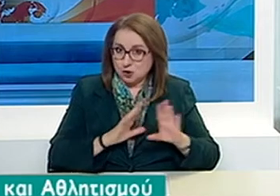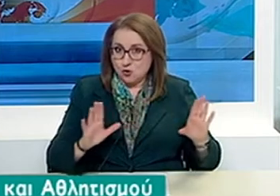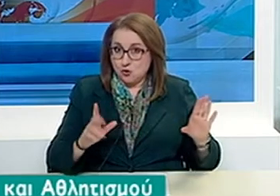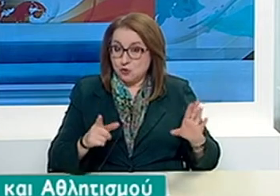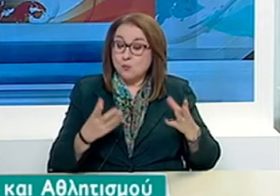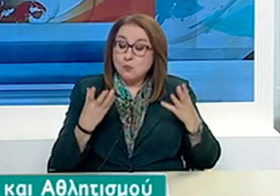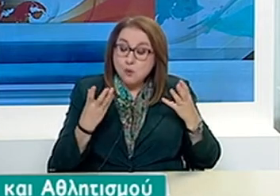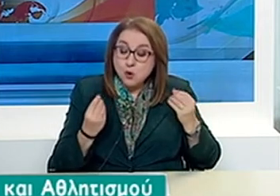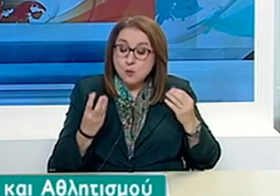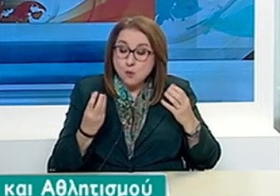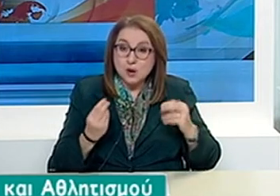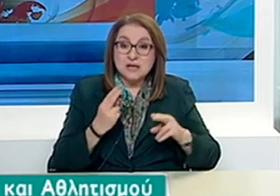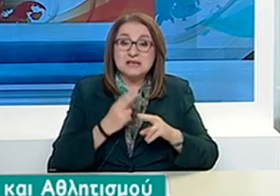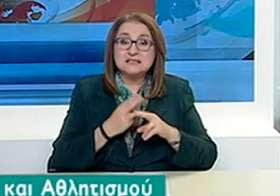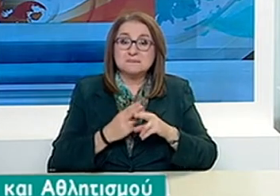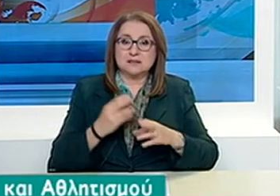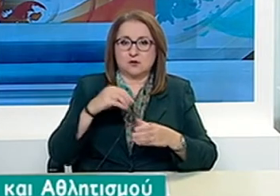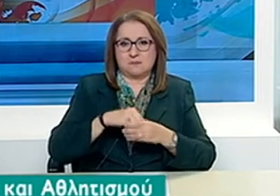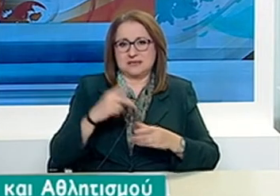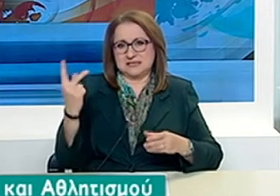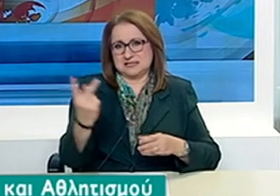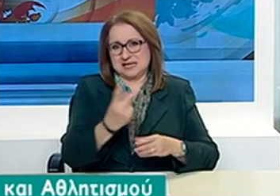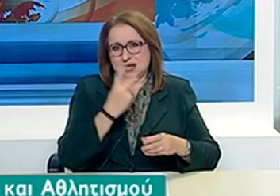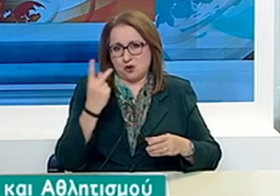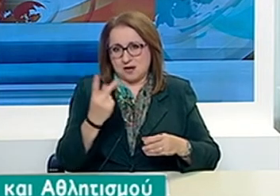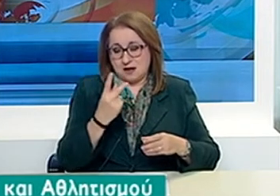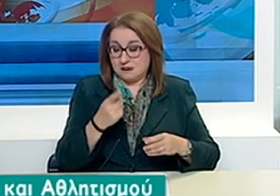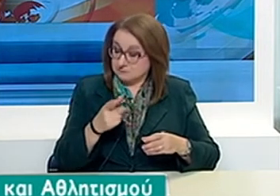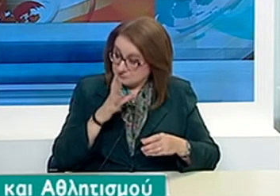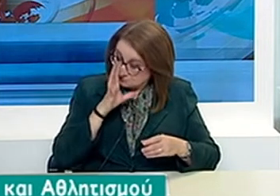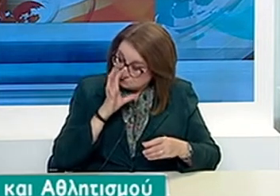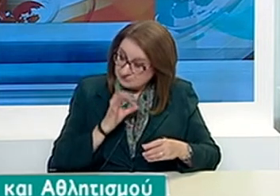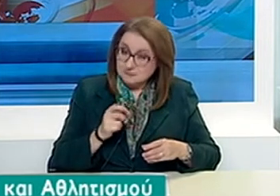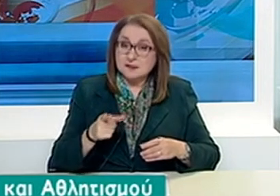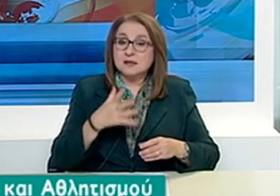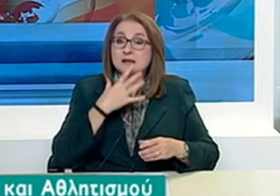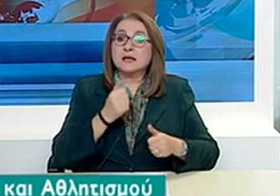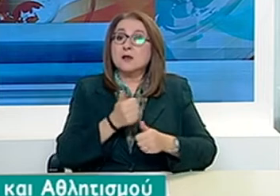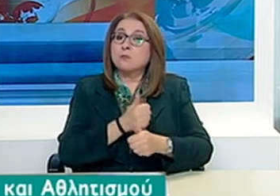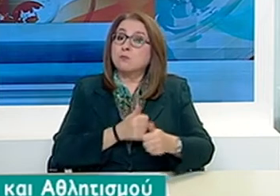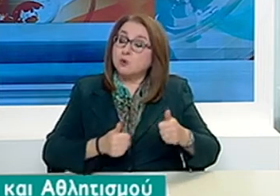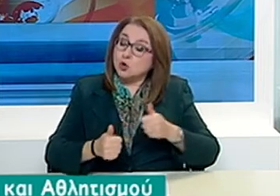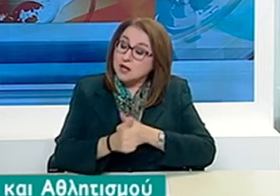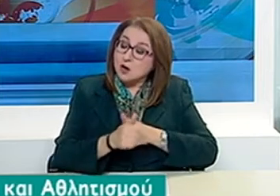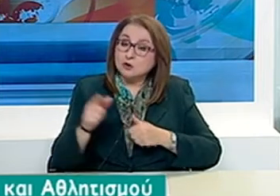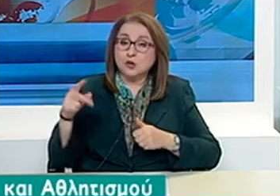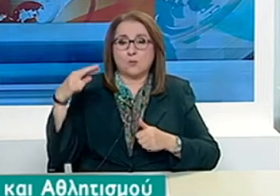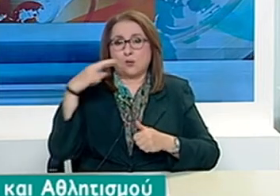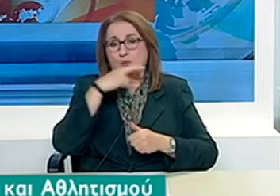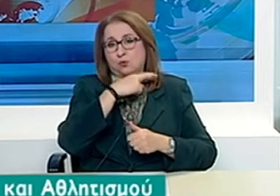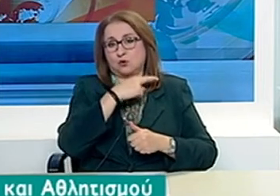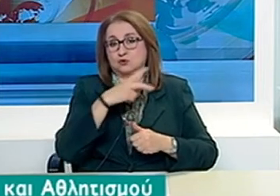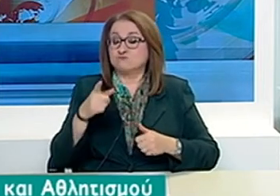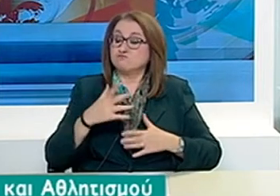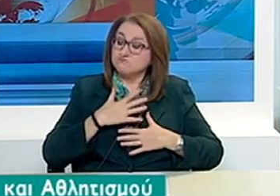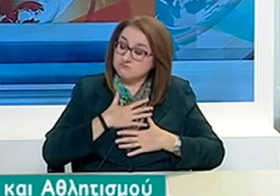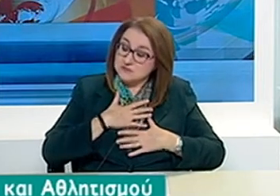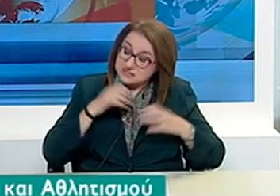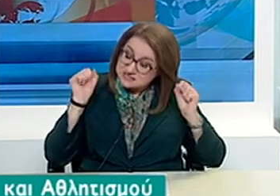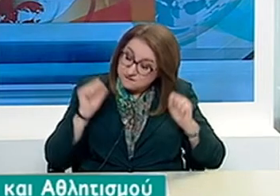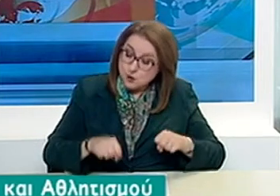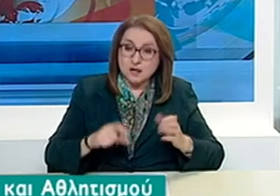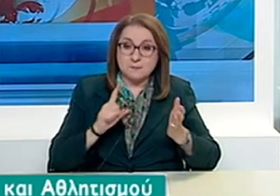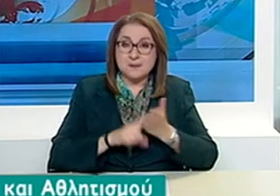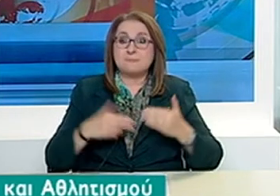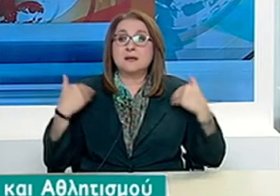επιτελεί το σπουδαίο ρόλο του στην κοινωνία. Αποτελεί άλλωστε προτεραιότητα και του ίδιου του Πρωθυπουργού της χώρας μας. Προχωράμε ταχύτετα